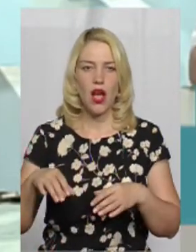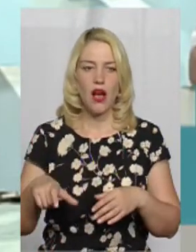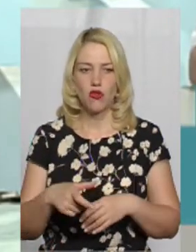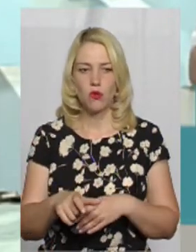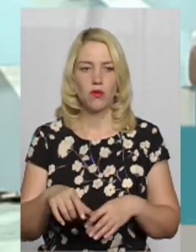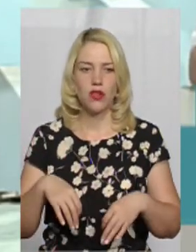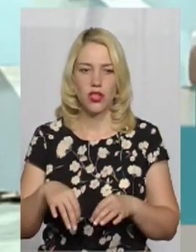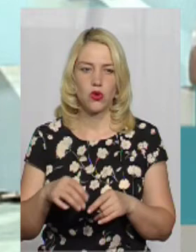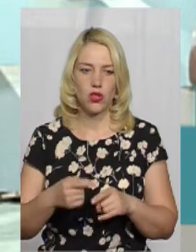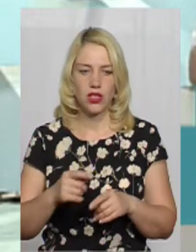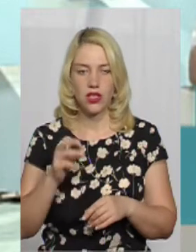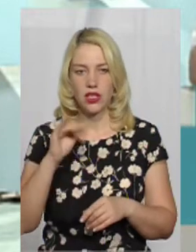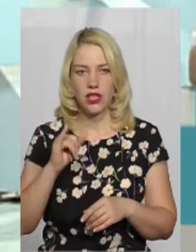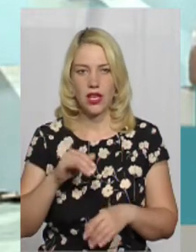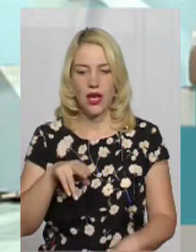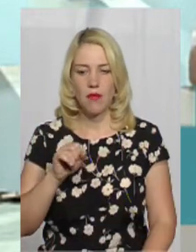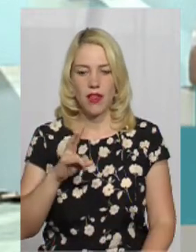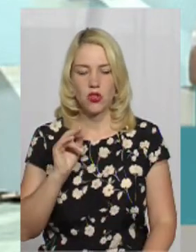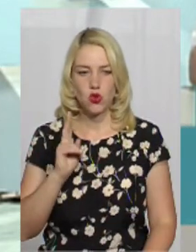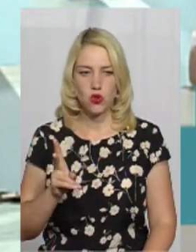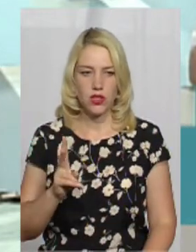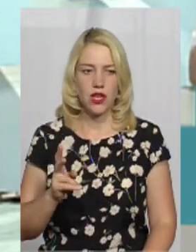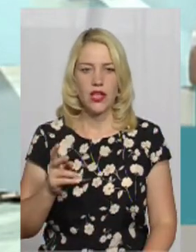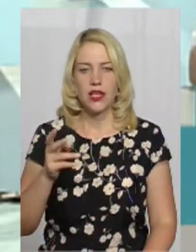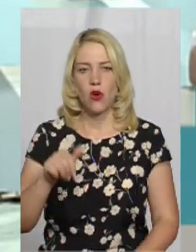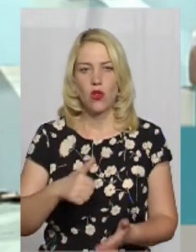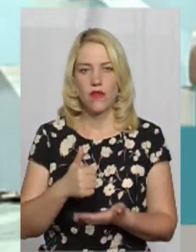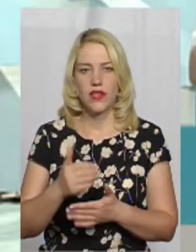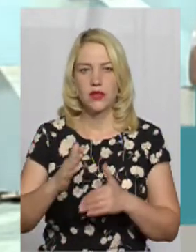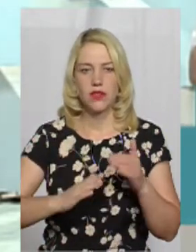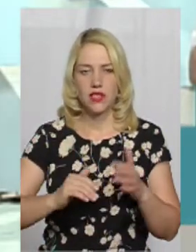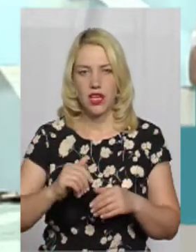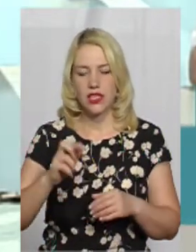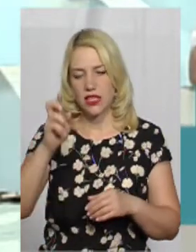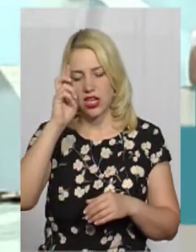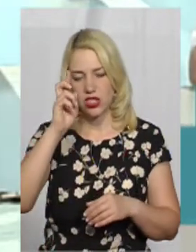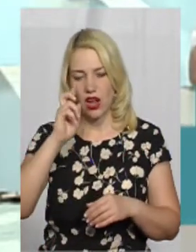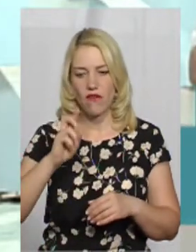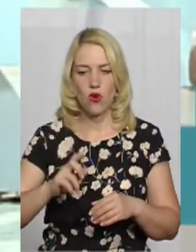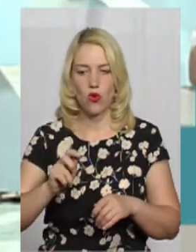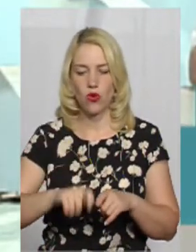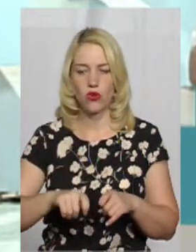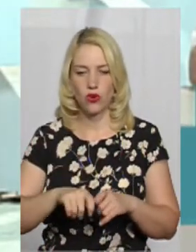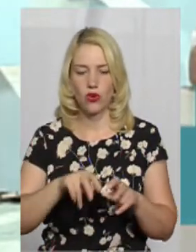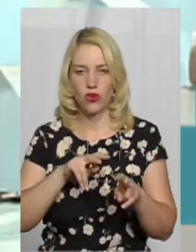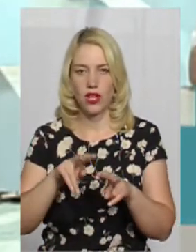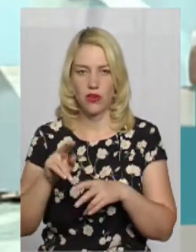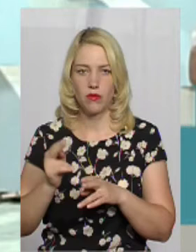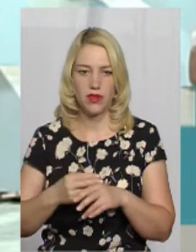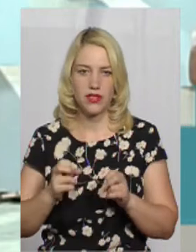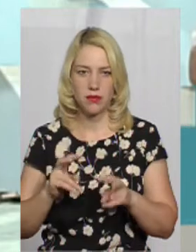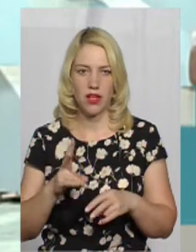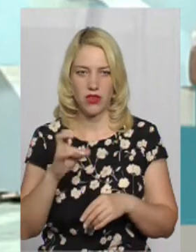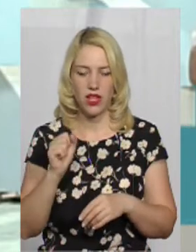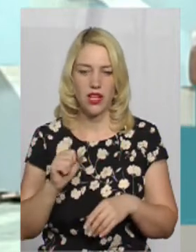Та Сергій Панчук, головний спеціаліст відділу державного контролю та нагляду за безпекою